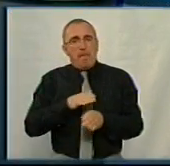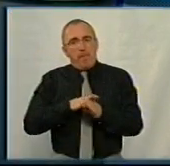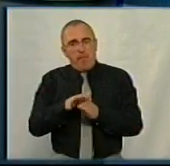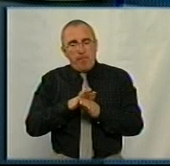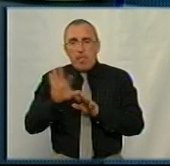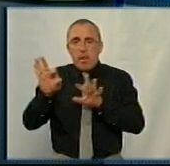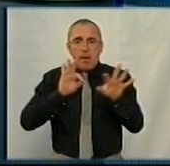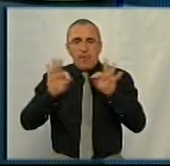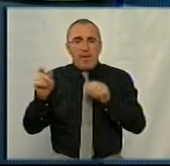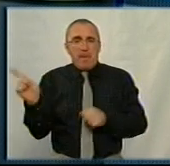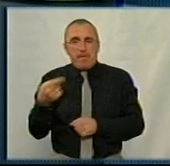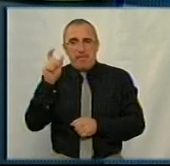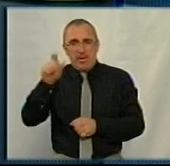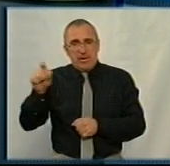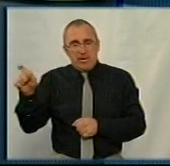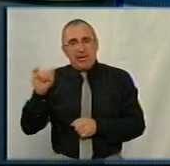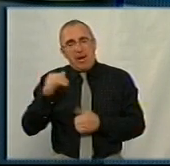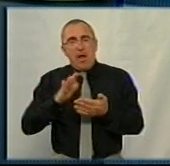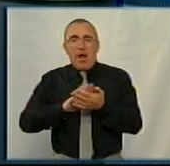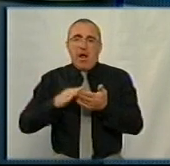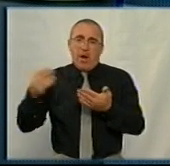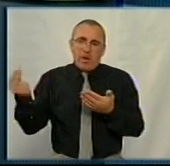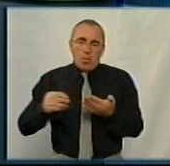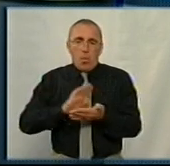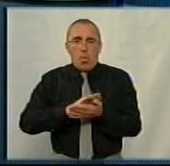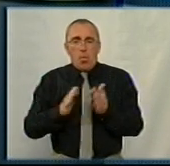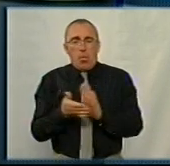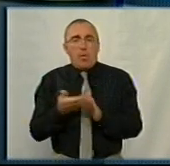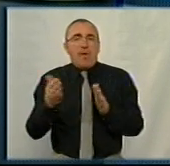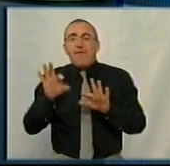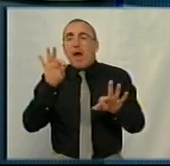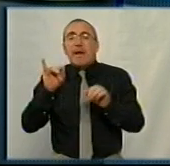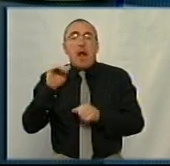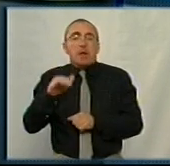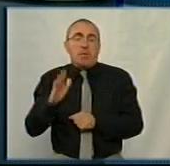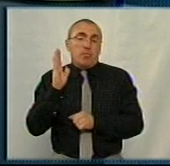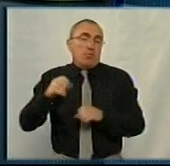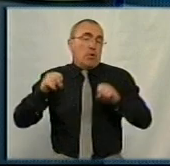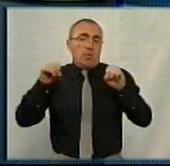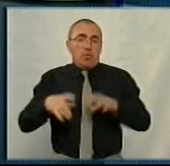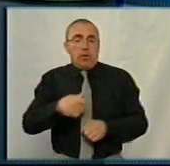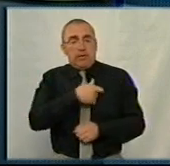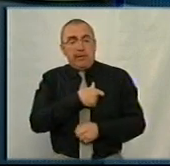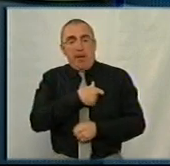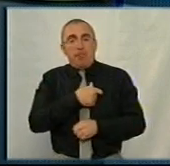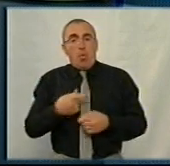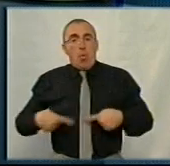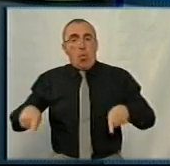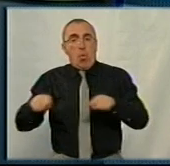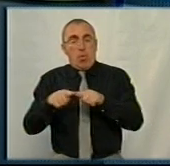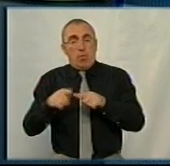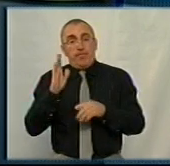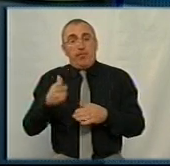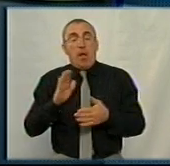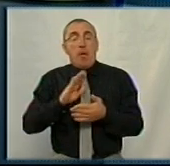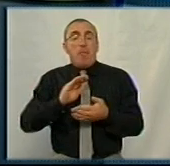відбір призовників чи контракт на контрактних умовах. В яких варіантах це буде, це вже рішення депутатського корпусу, але така